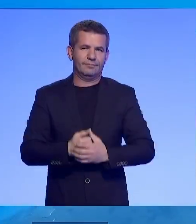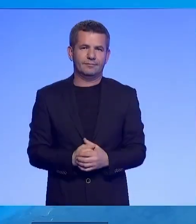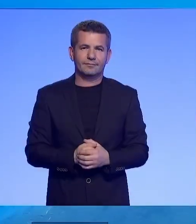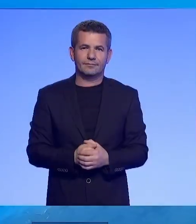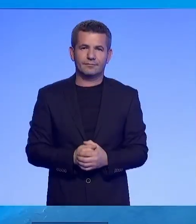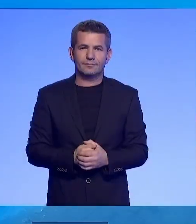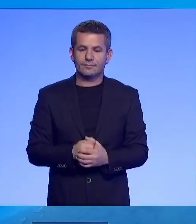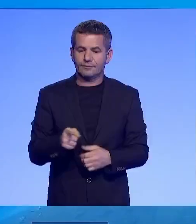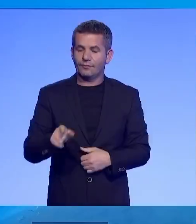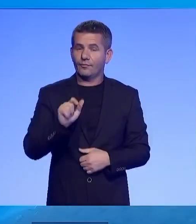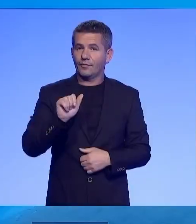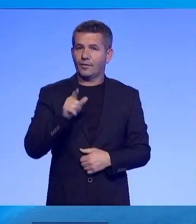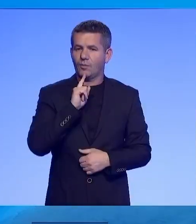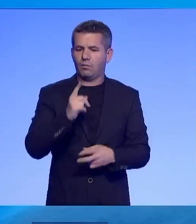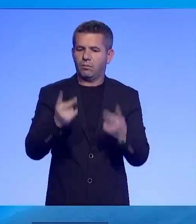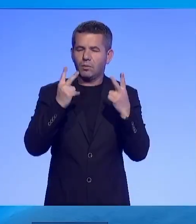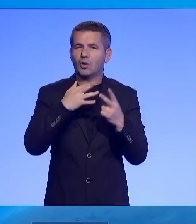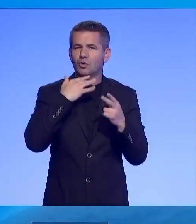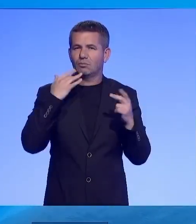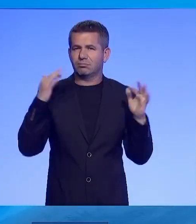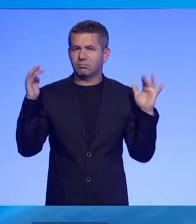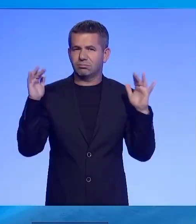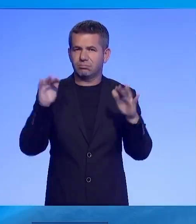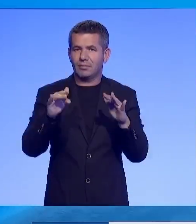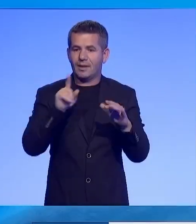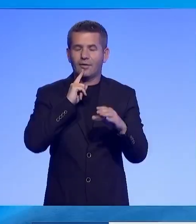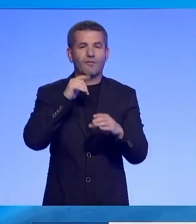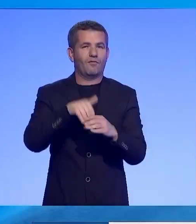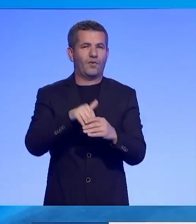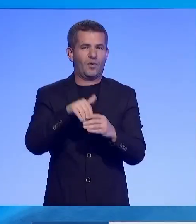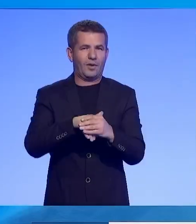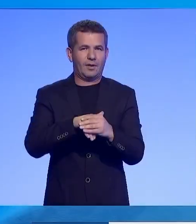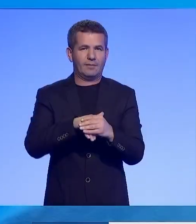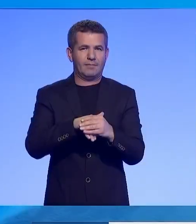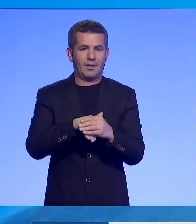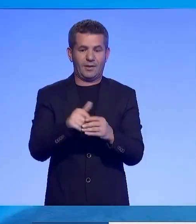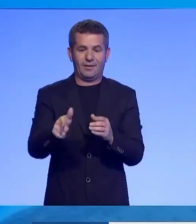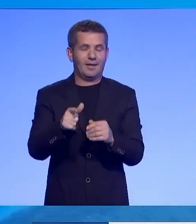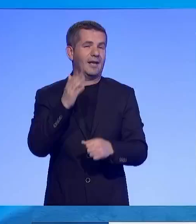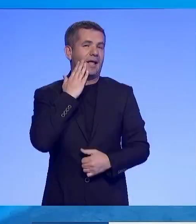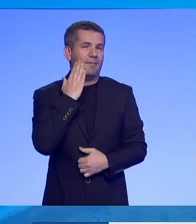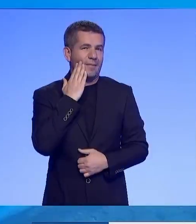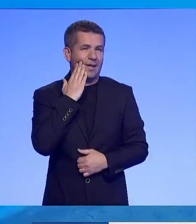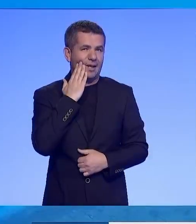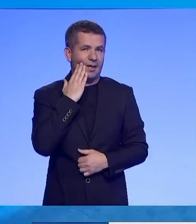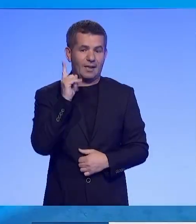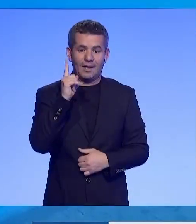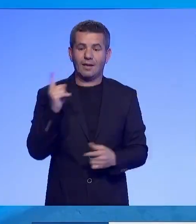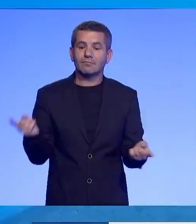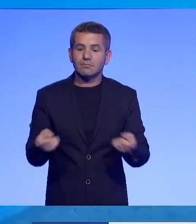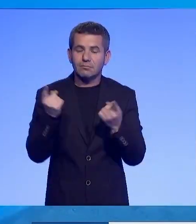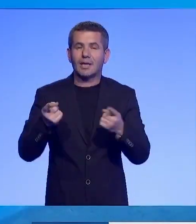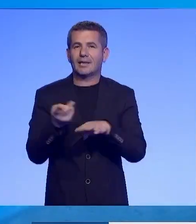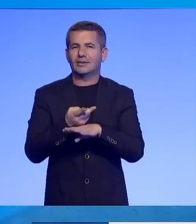Rekord i pjesë margjës hershme të votuese në zxedjet afatmesme të shabas sëndërsa fushata e